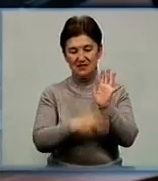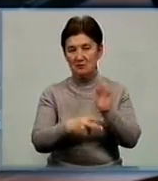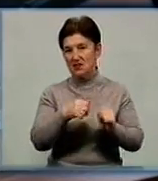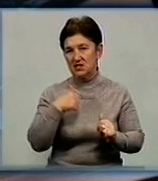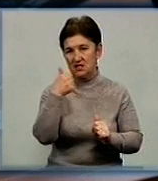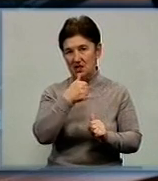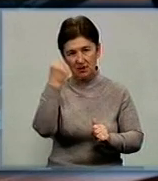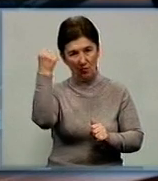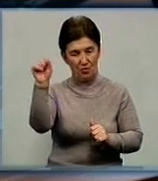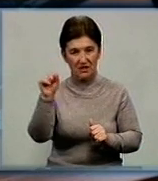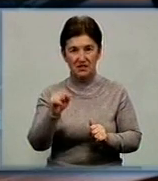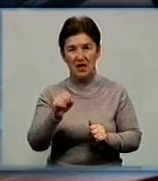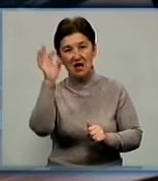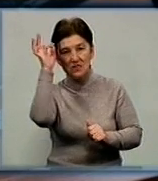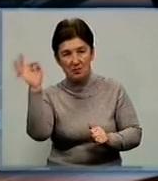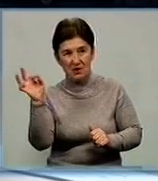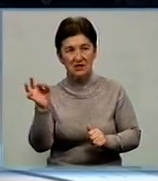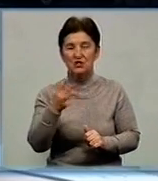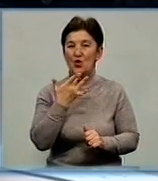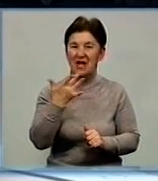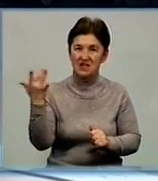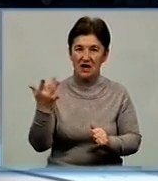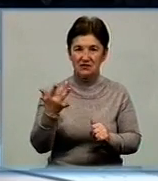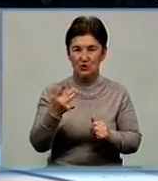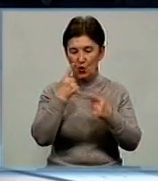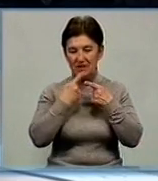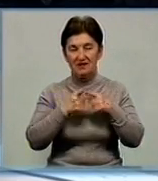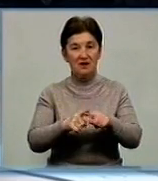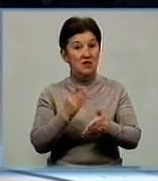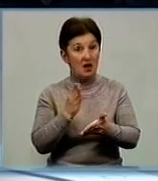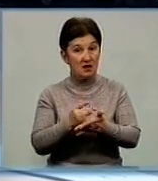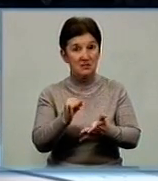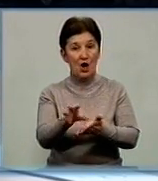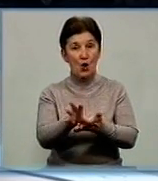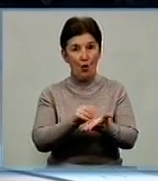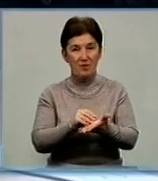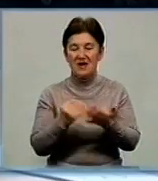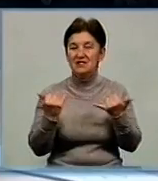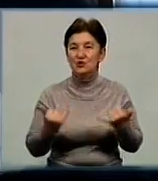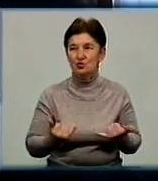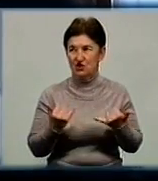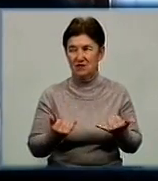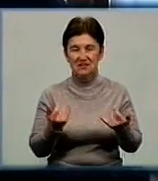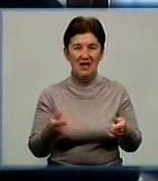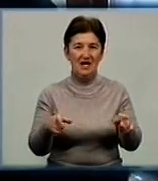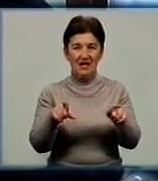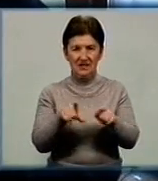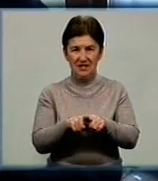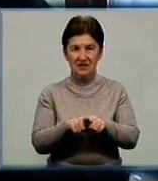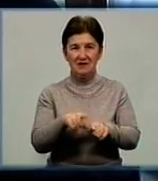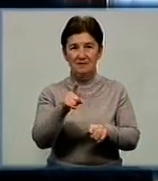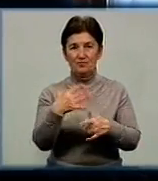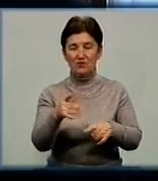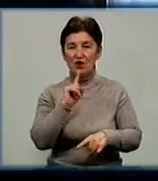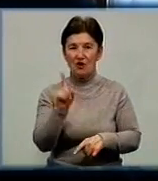моделей відтворюють радянську та німецьку техніку тих часів. Проте є серед моделей і копії сучасної техніки. Ось такі вантажівки вже майже